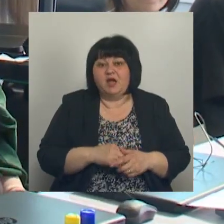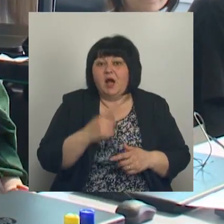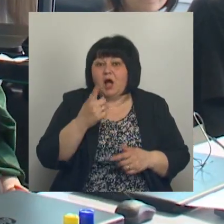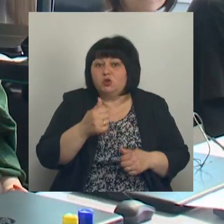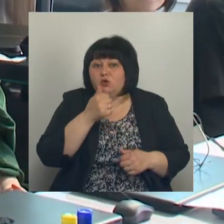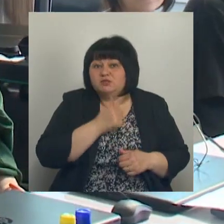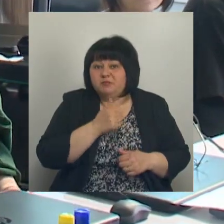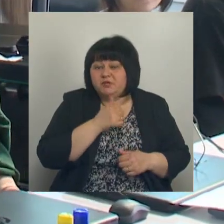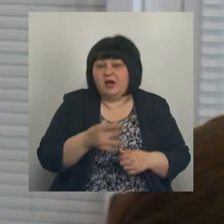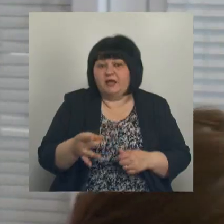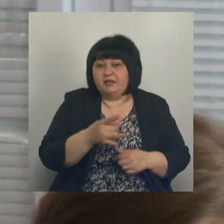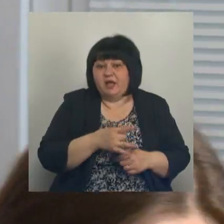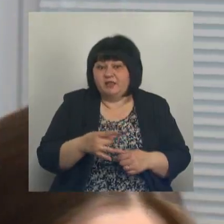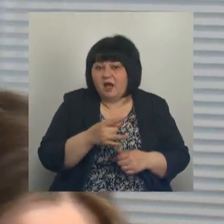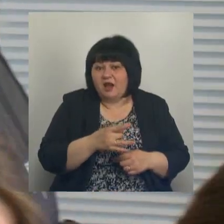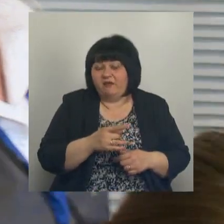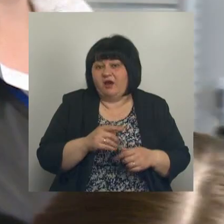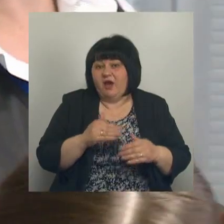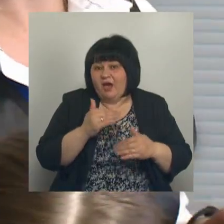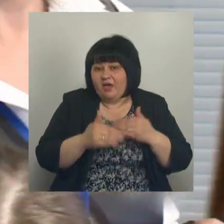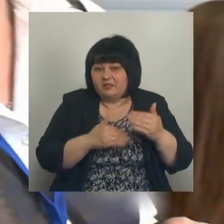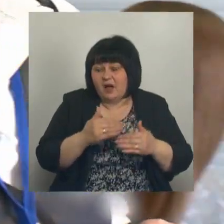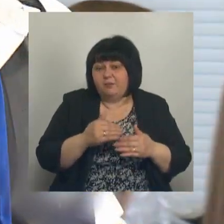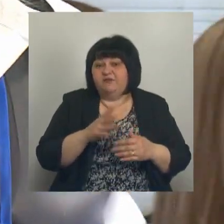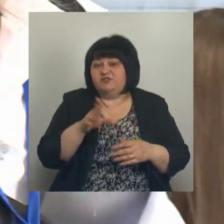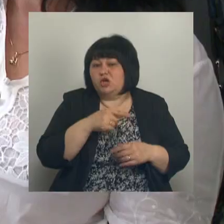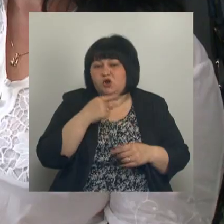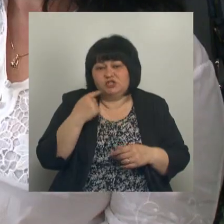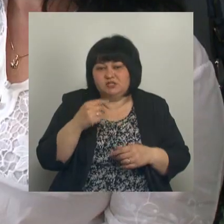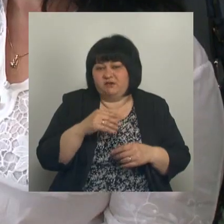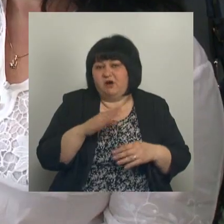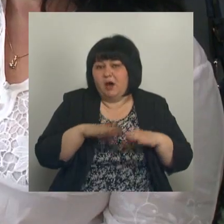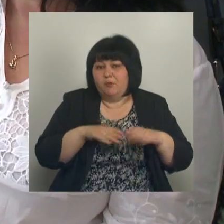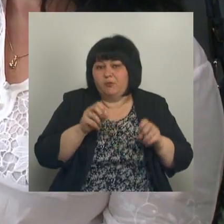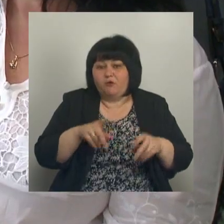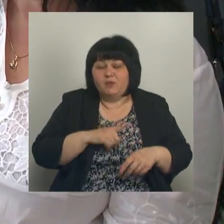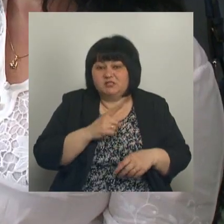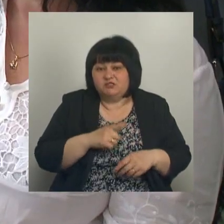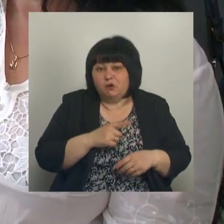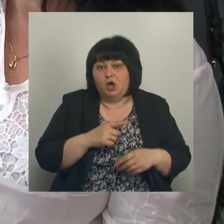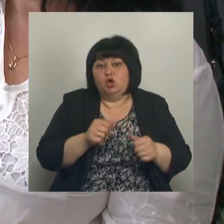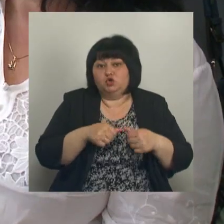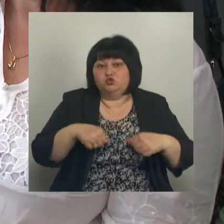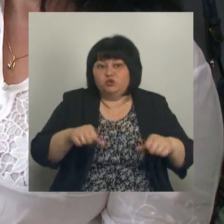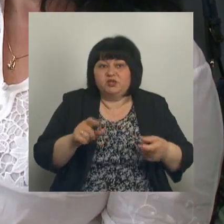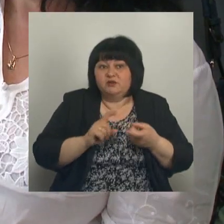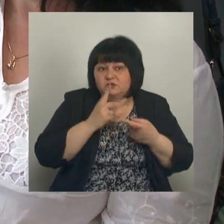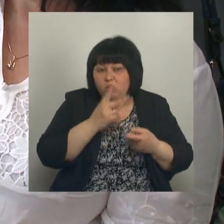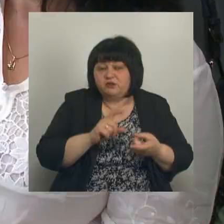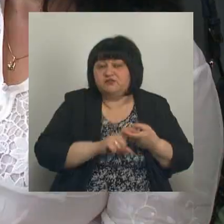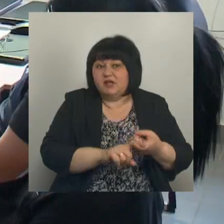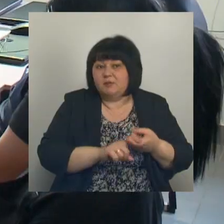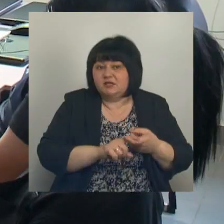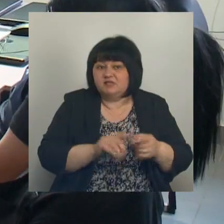регионального этапа Всероссийского конкурса профмастерства – открытый мастер-класс. Жюри оценивает взаимодействие педагога с ребятами